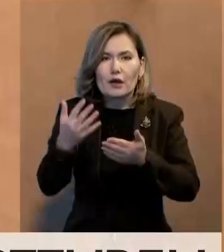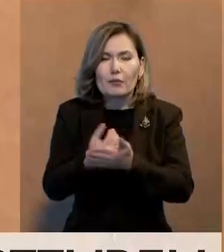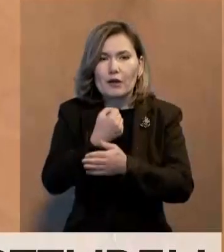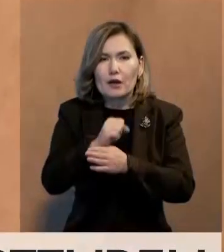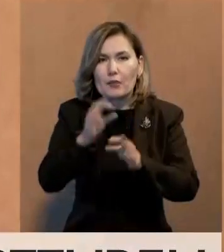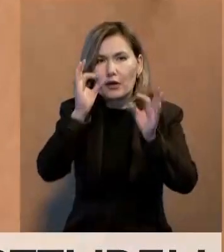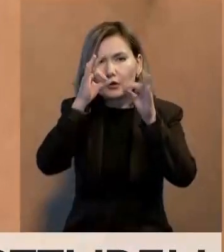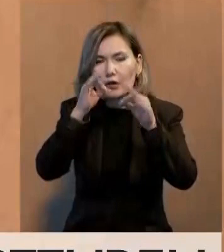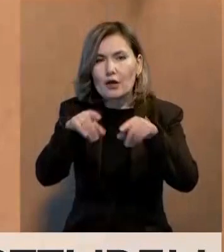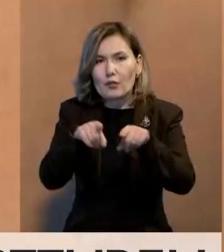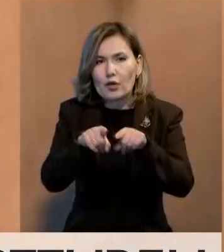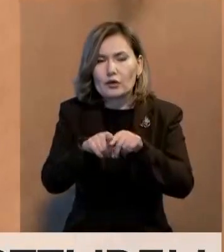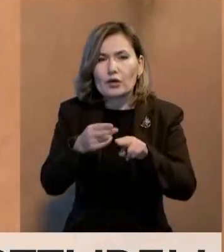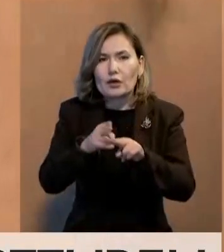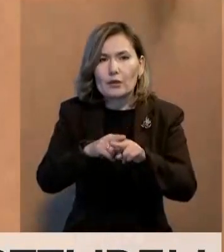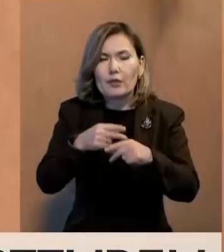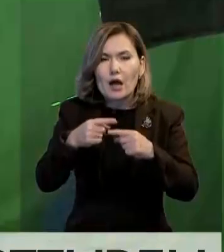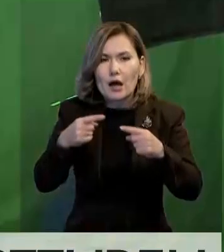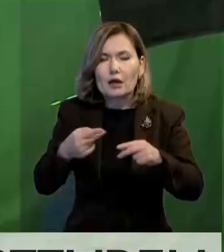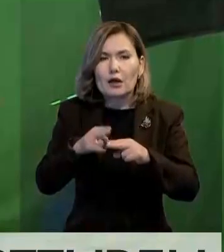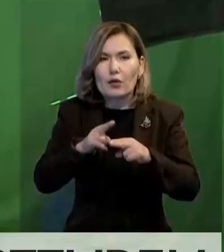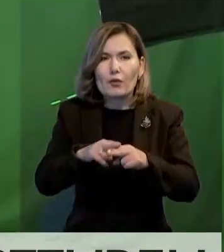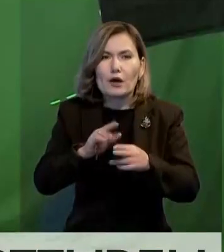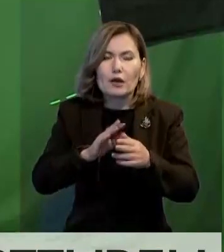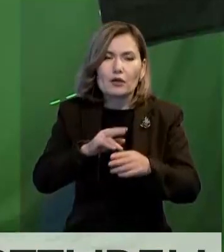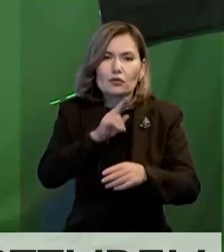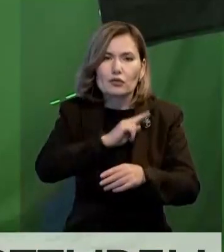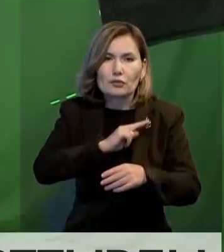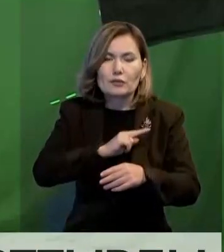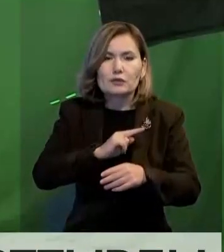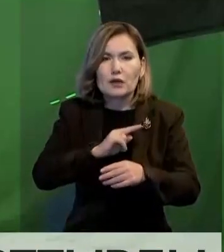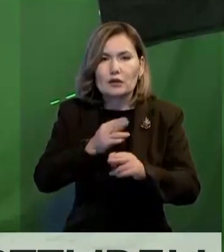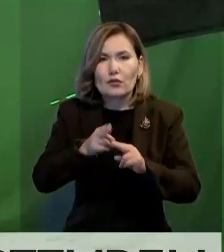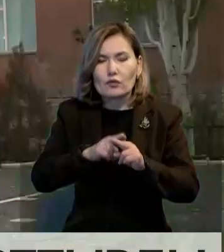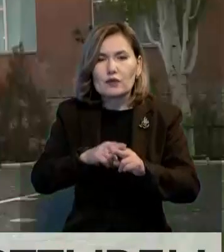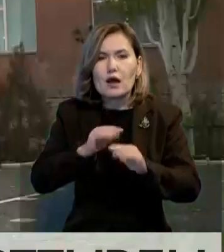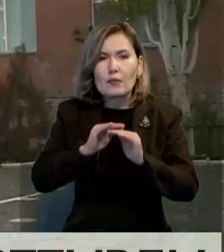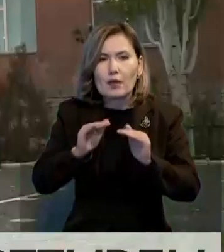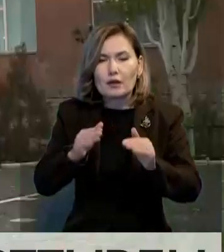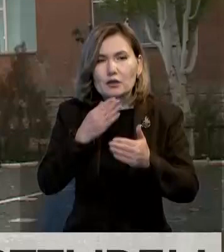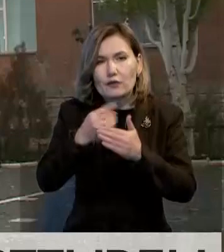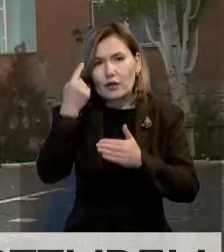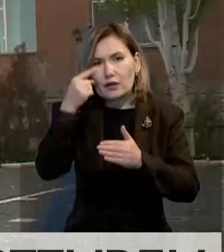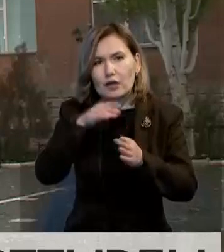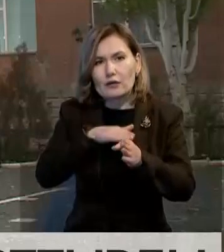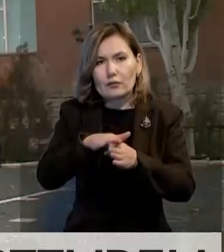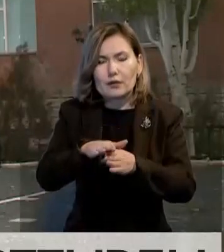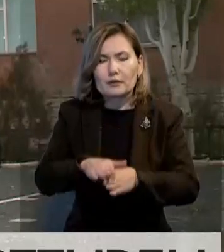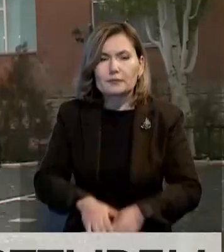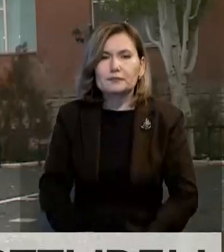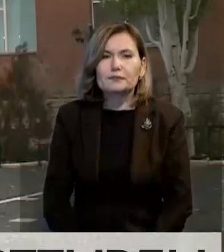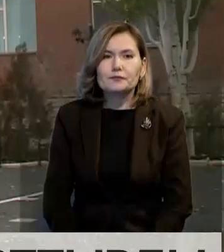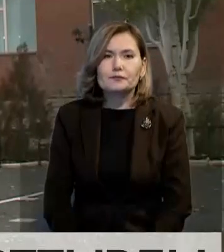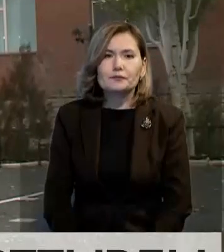келестудияның жарқынан листері шар тарапқа таратуға өлес қосып жатырын. Қамбар бекен Нұржан Мұзарапшын Айт Мұхамед Бәйтілдайық қызылорда қабар